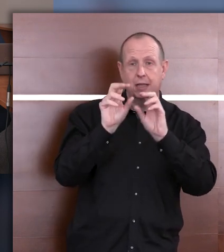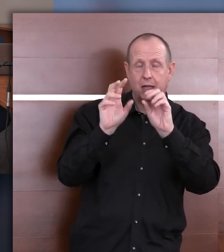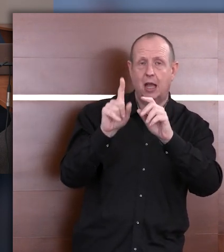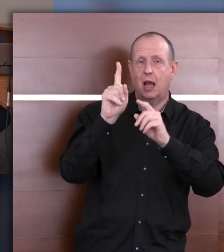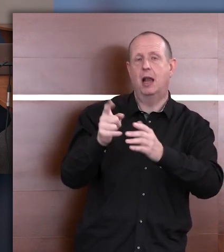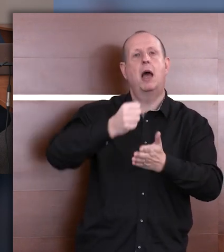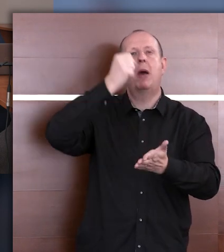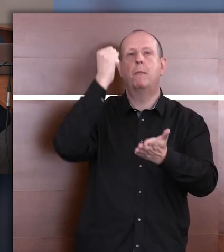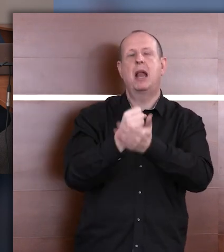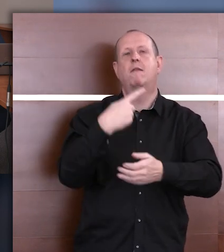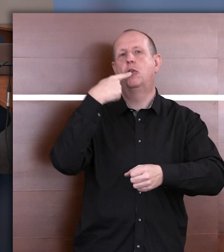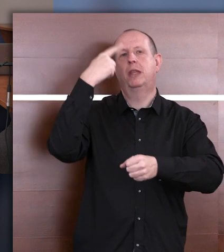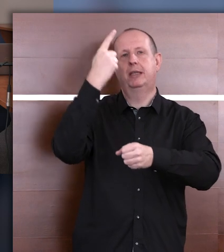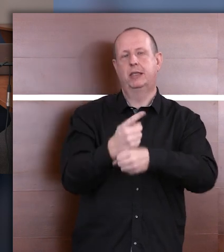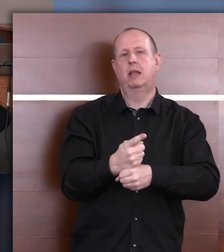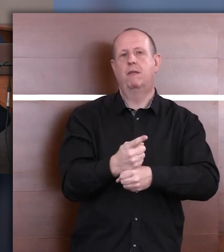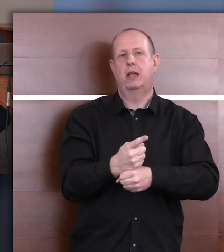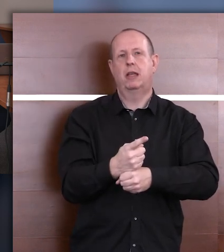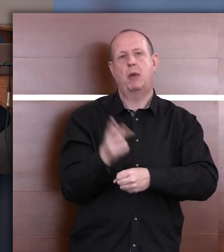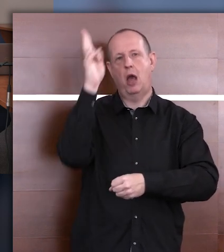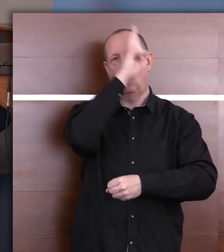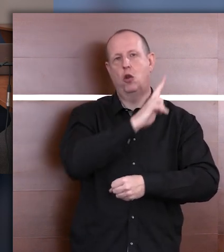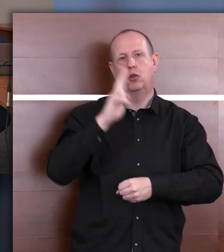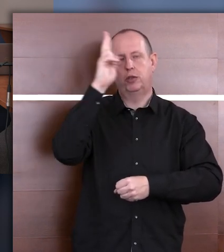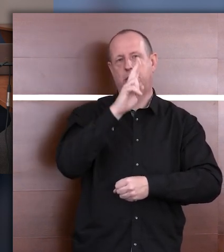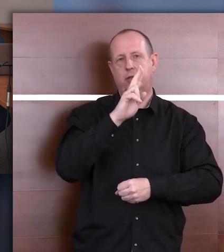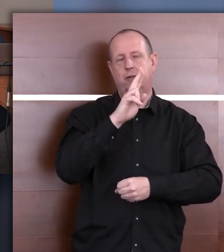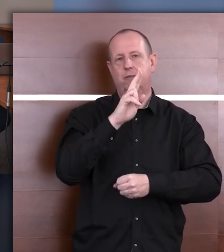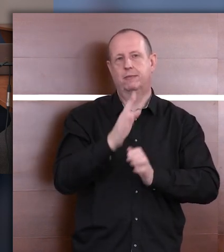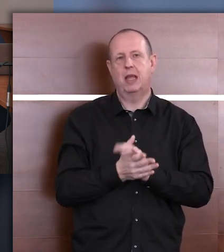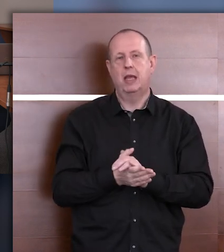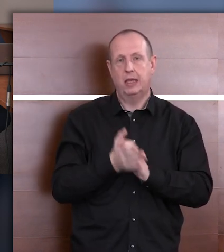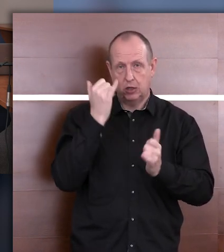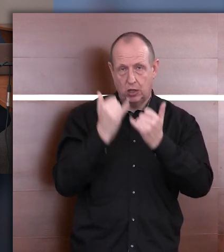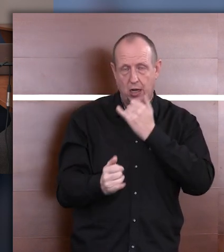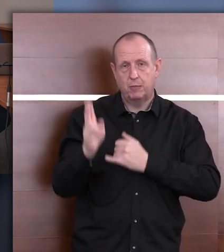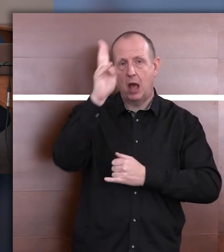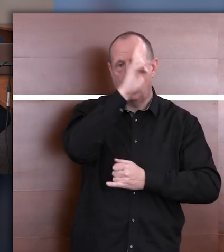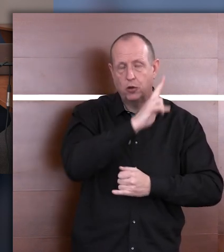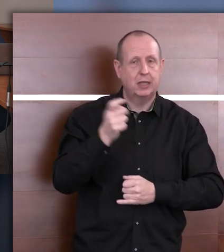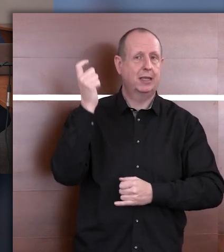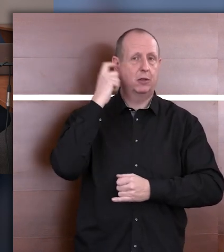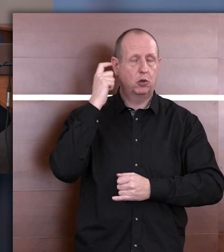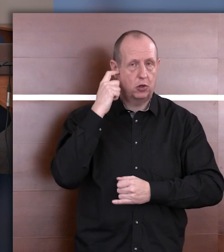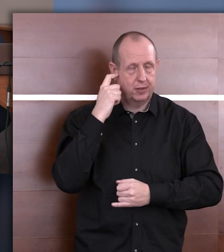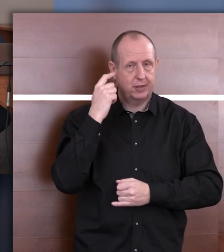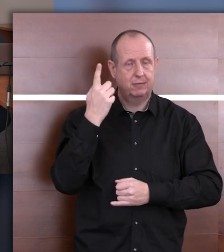szkoły ma pójść dziecko, ma rodzic. I bardzo często rodzice, którzy są słyszący i rodzi mi się głuche dziecko,